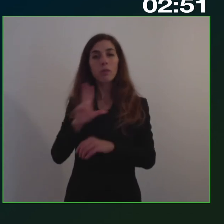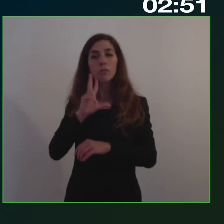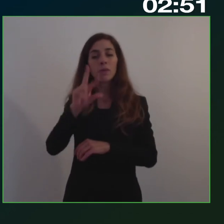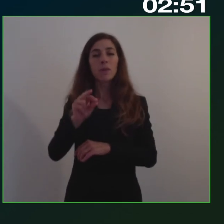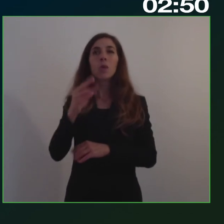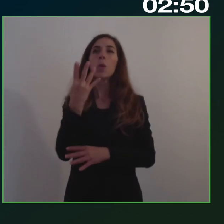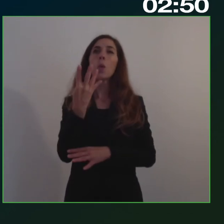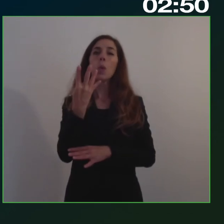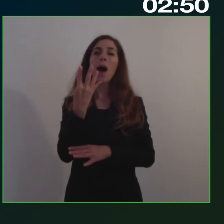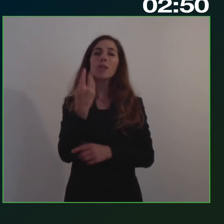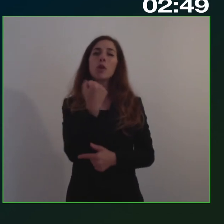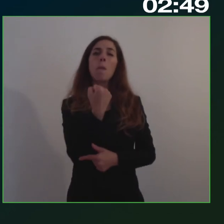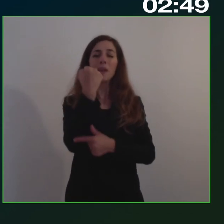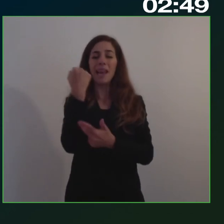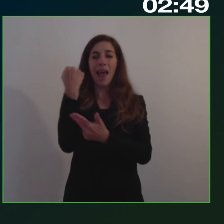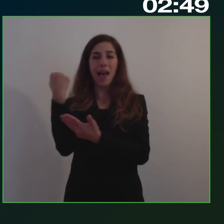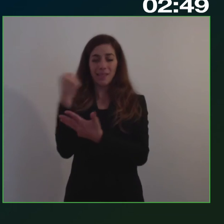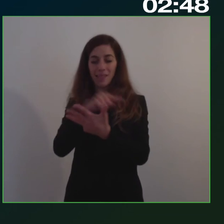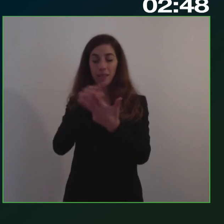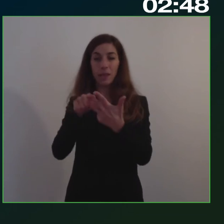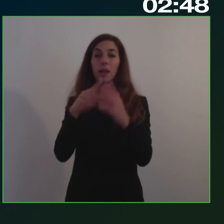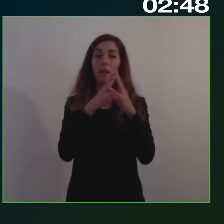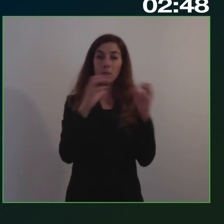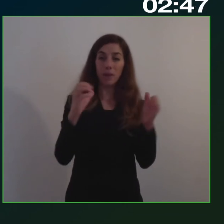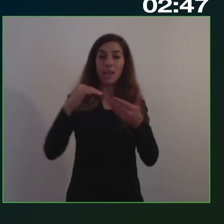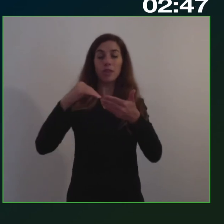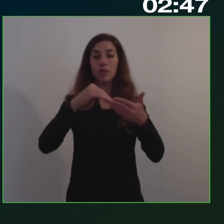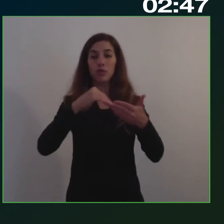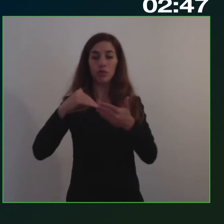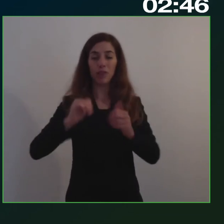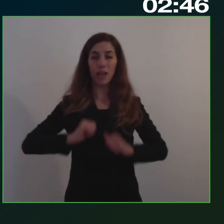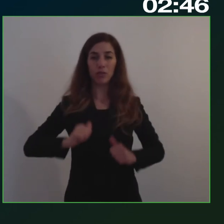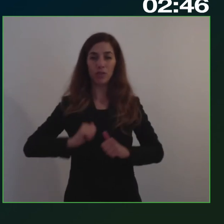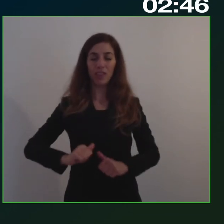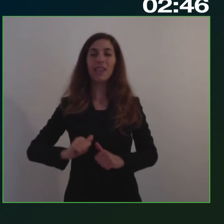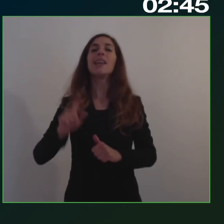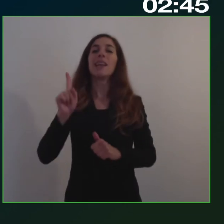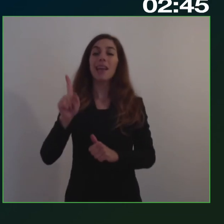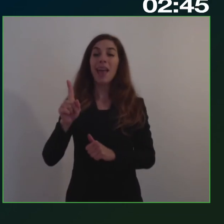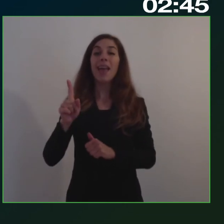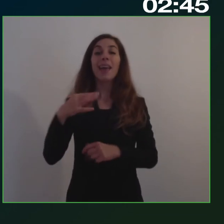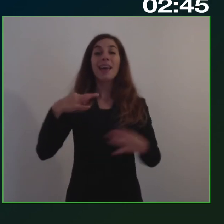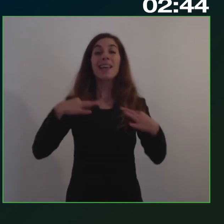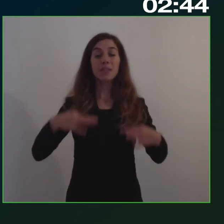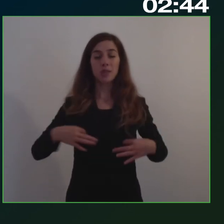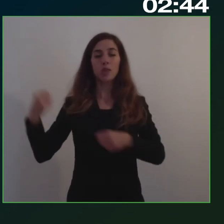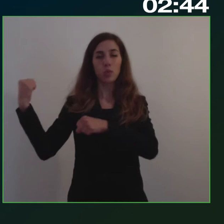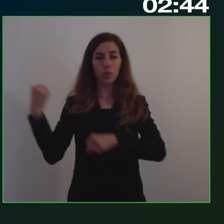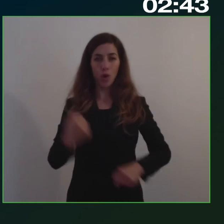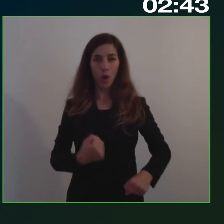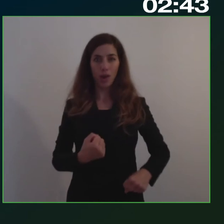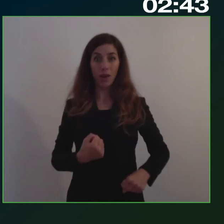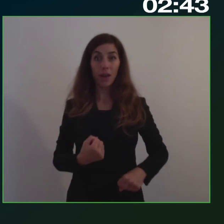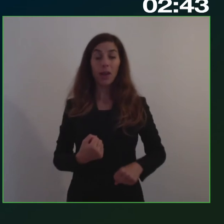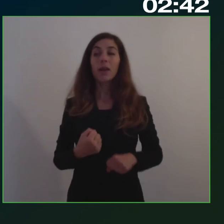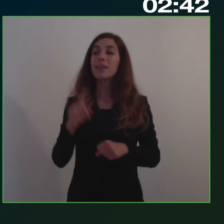quattro pastri, imprese, la loro società cile e istituzioni. Se tutte queste quattro aree tra di loro insieme